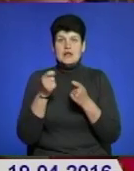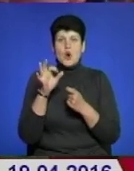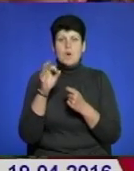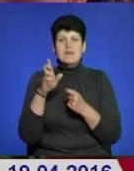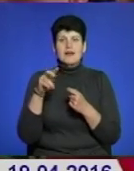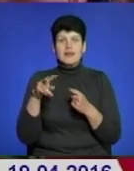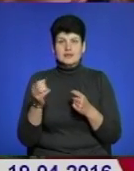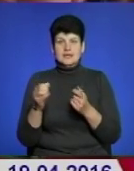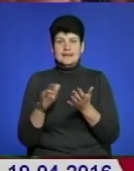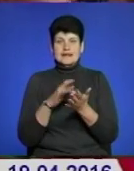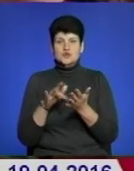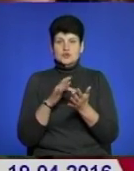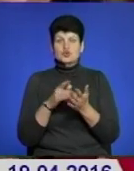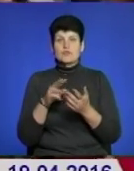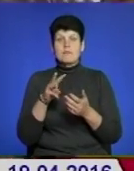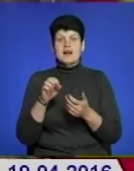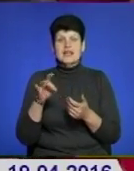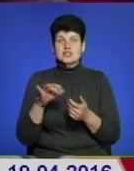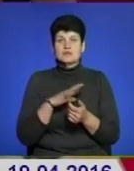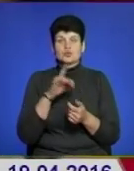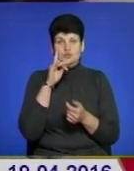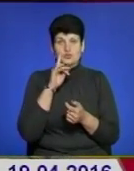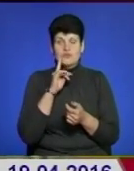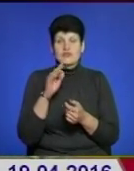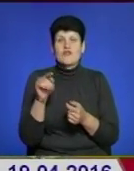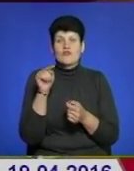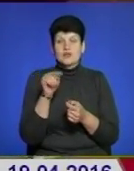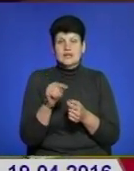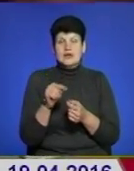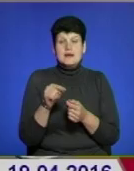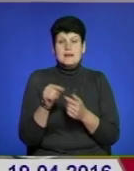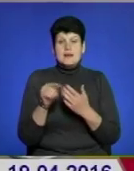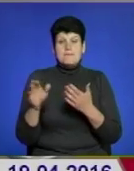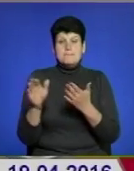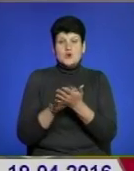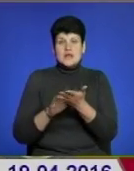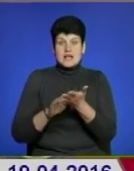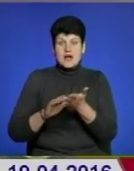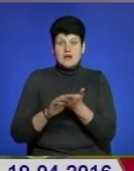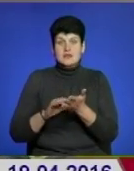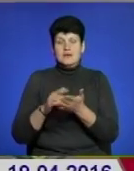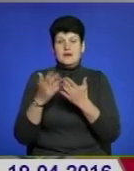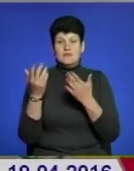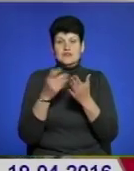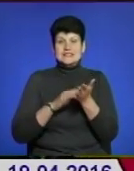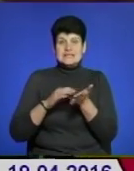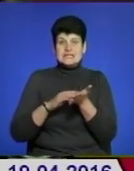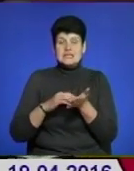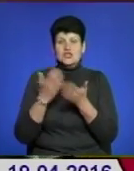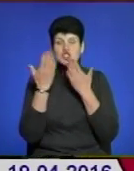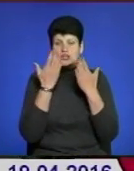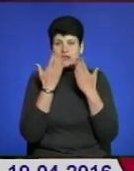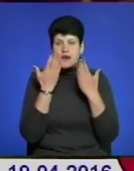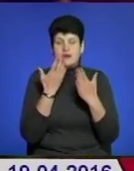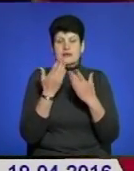від зошитів, і що Марічці було зручно, вона вибуває по зовнішній стороні, а потім на читає. Це прості